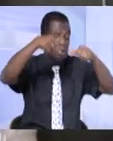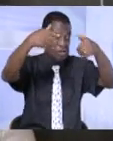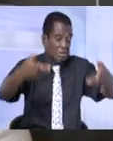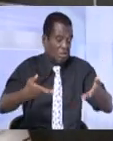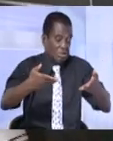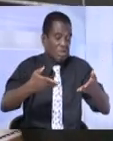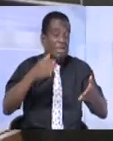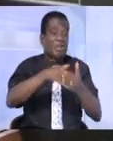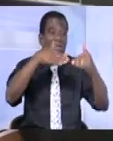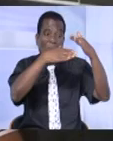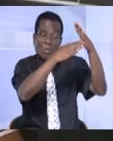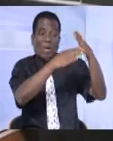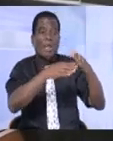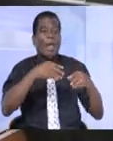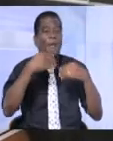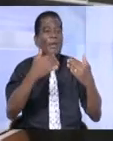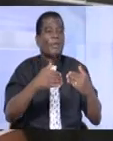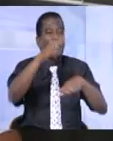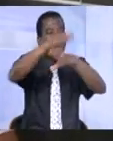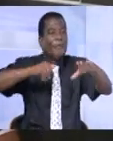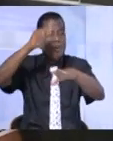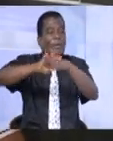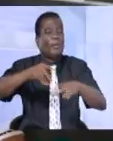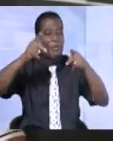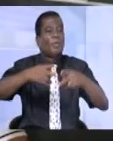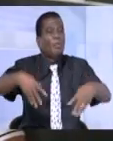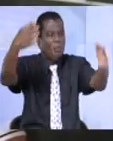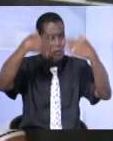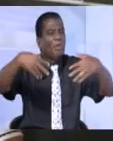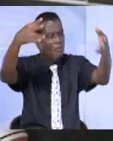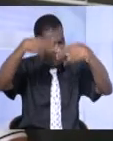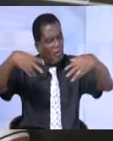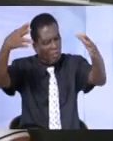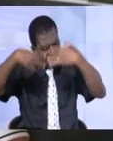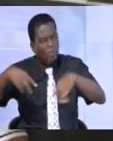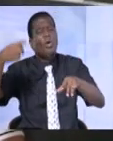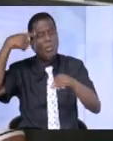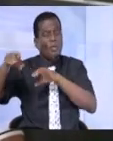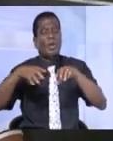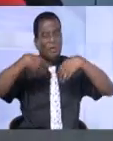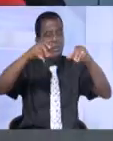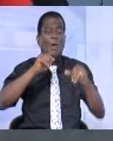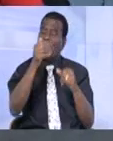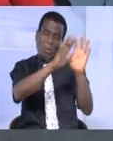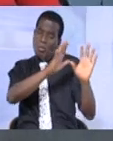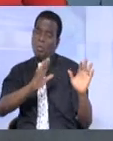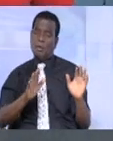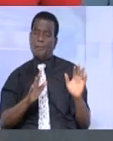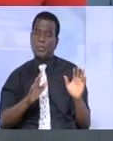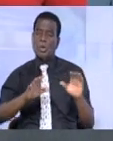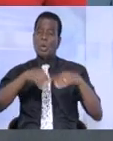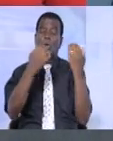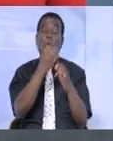C'est le contraire même. On va appeler les gens même pour venir, faire les commerces,'il ne pas avoir peur, tout ça. La communauté